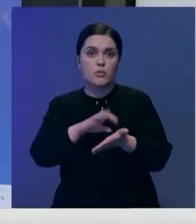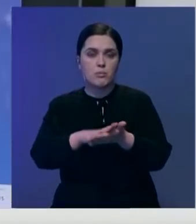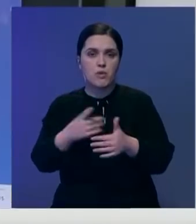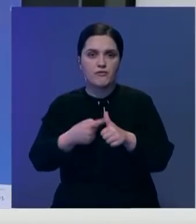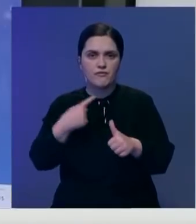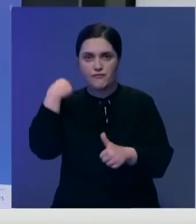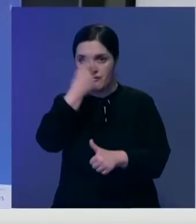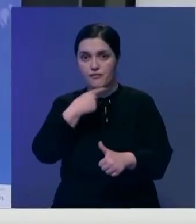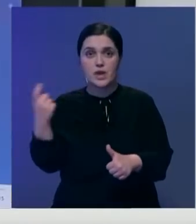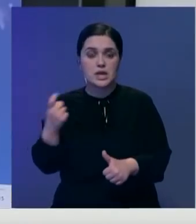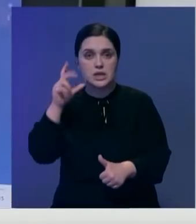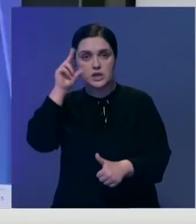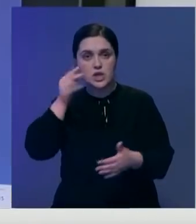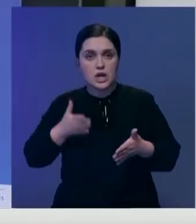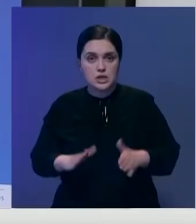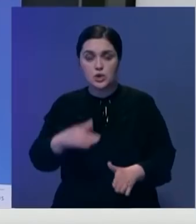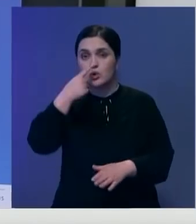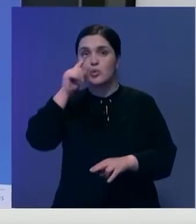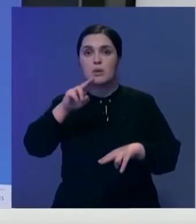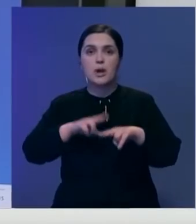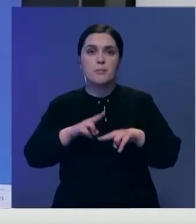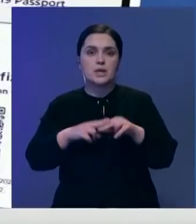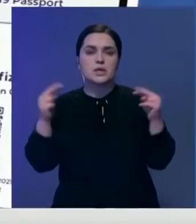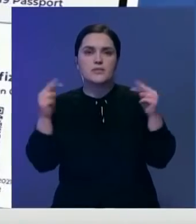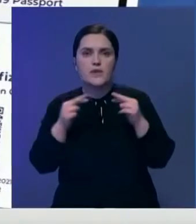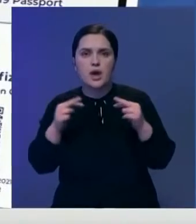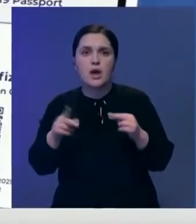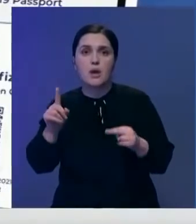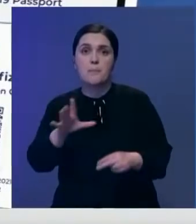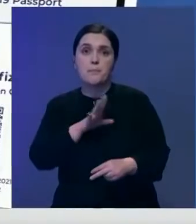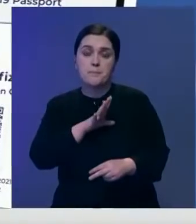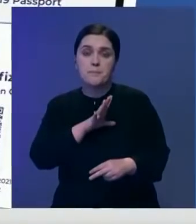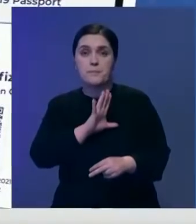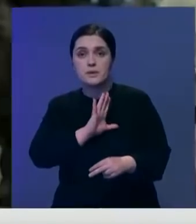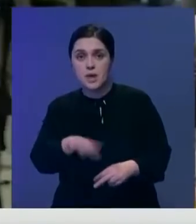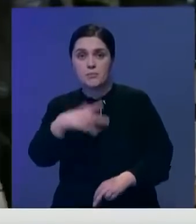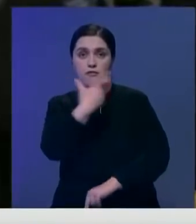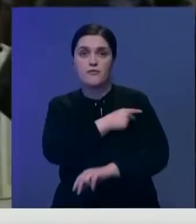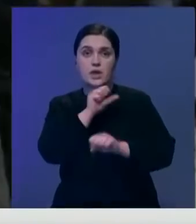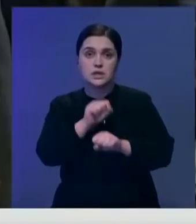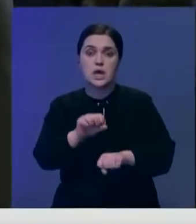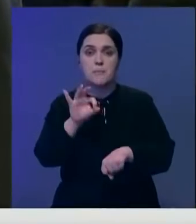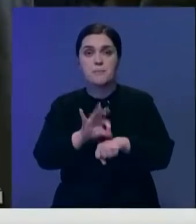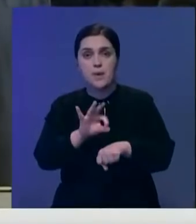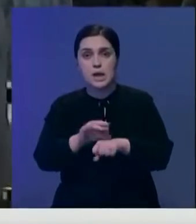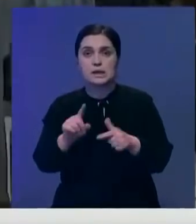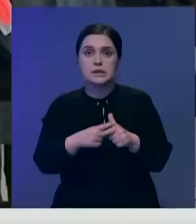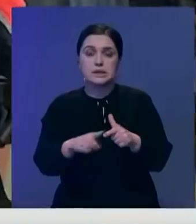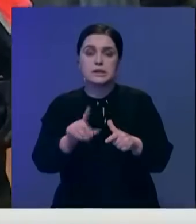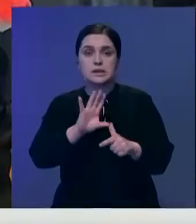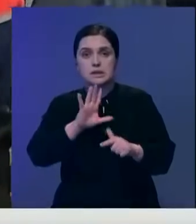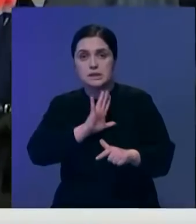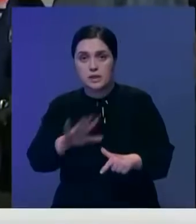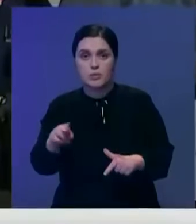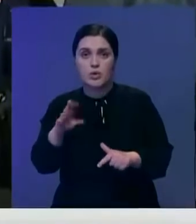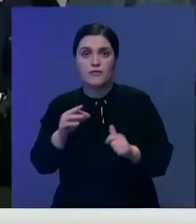имя владельца, дата рождения, номер паспорта, сведения о том, прошел ли он вакцинацию и болел или нет. Вместе